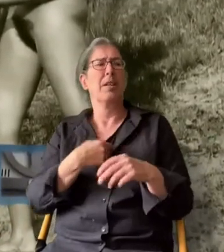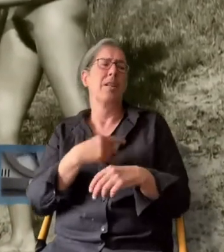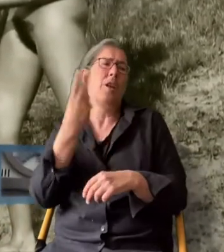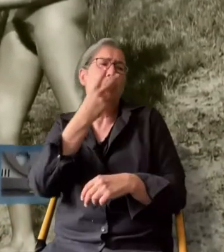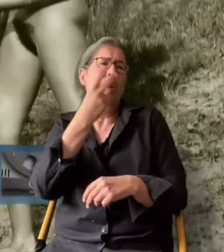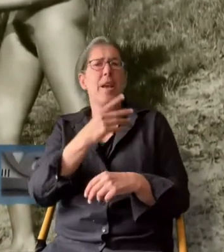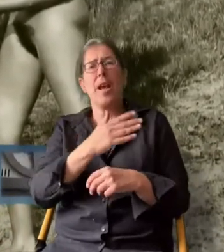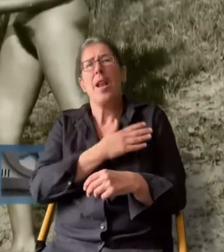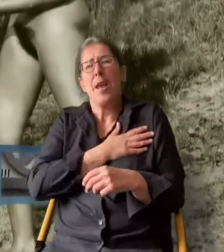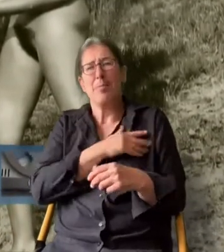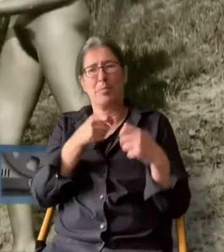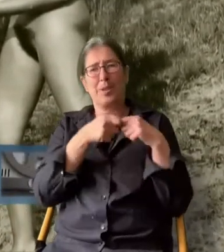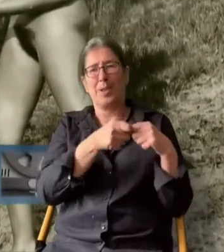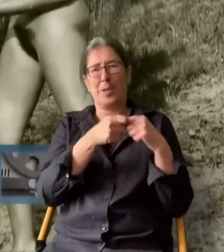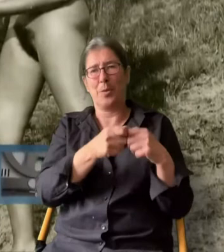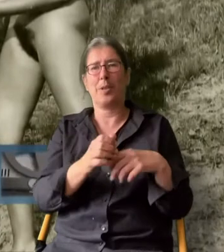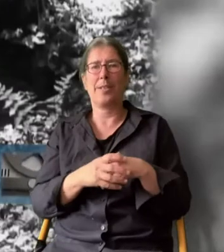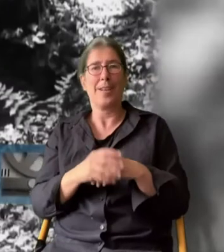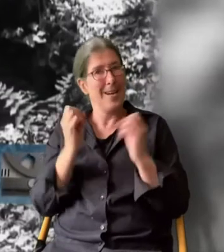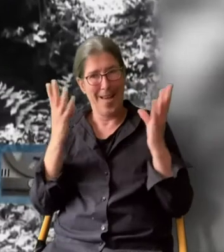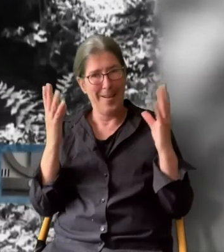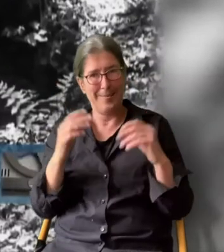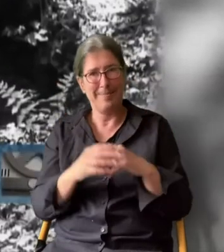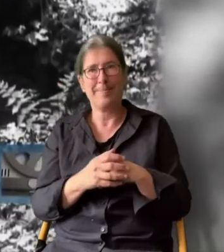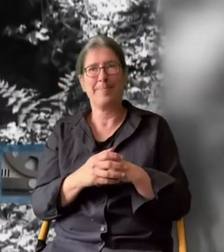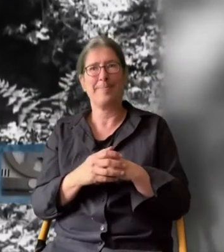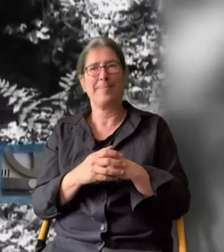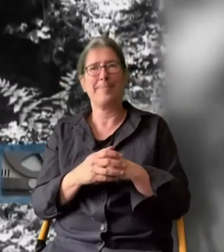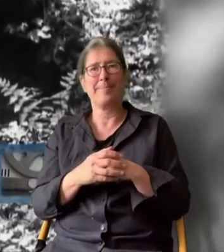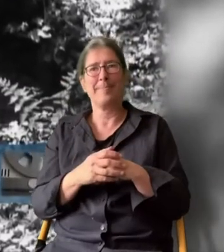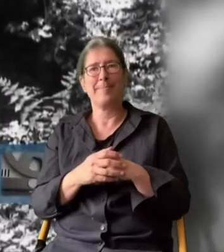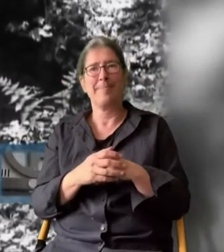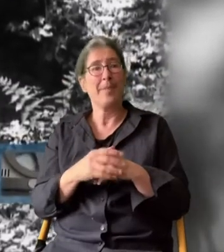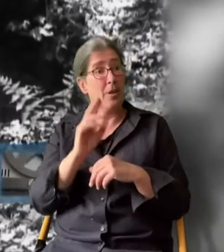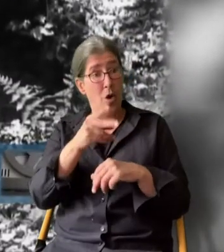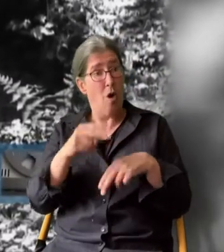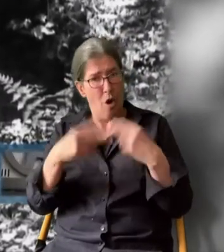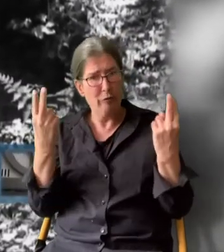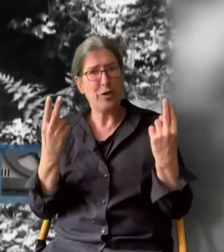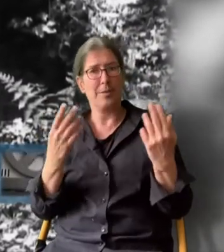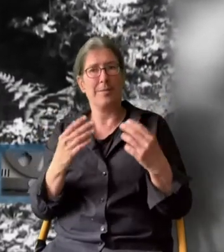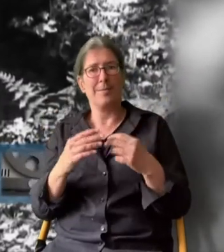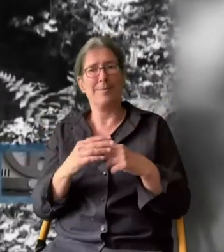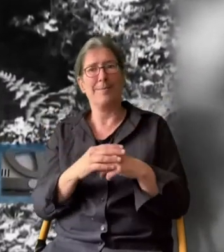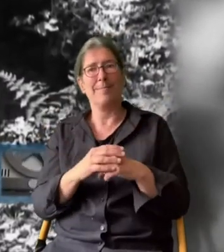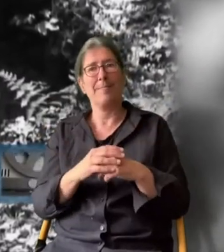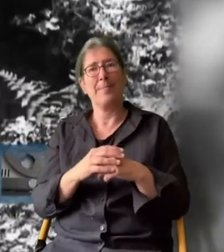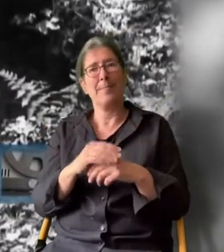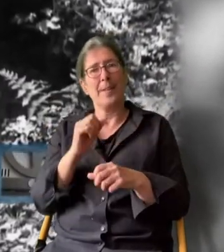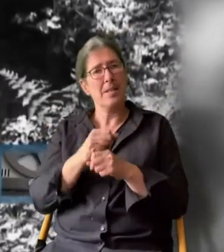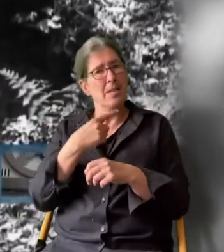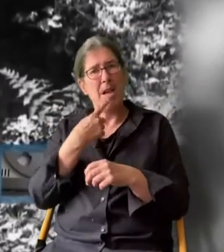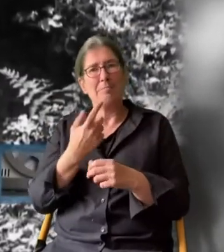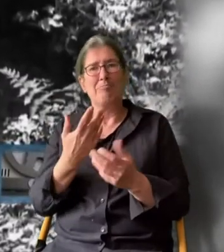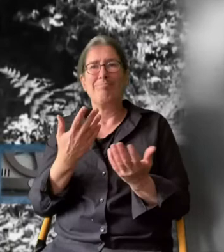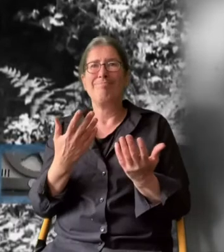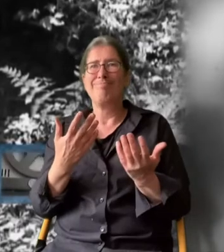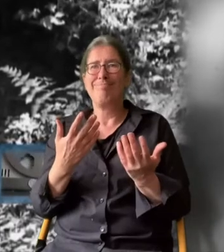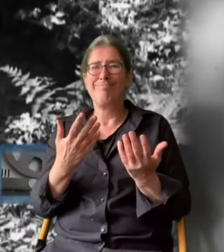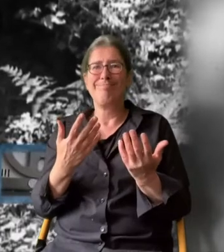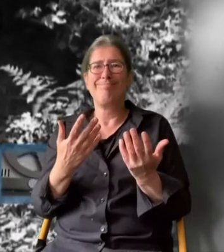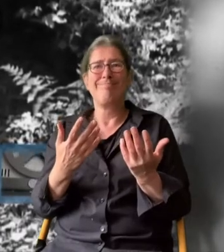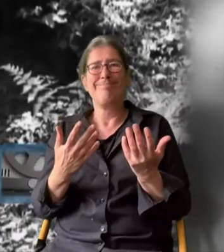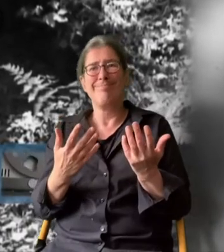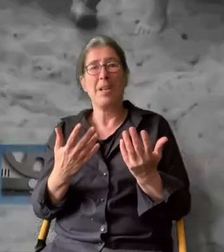Verhältnis. Und natürlich gab es Liebesbeziehungen, das ist ganz klar. Aber die waren sehr offen und man kann schon